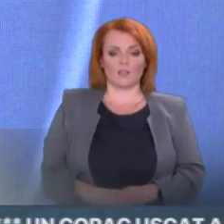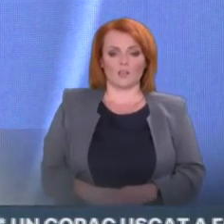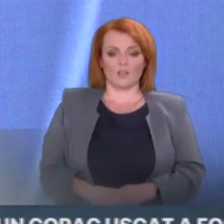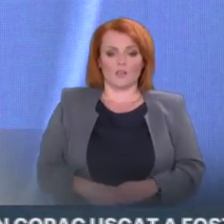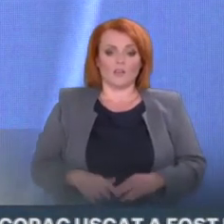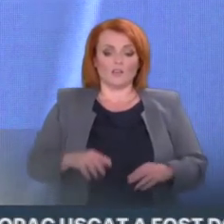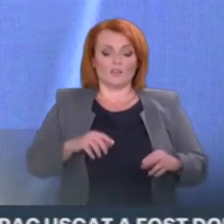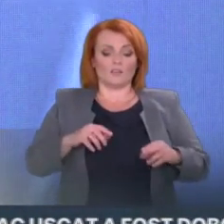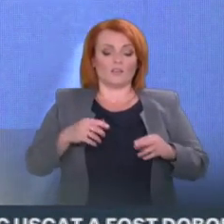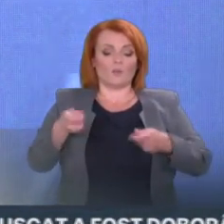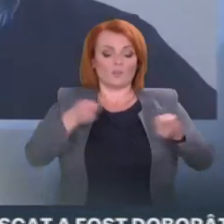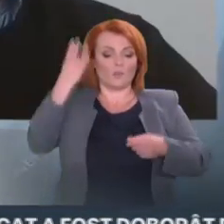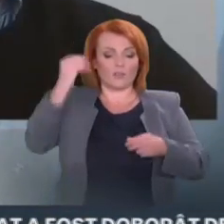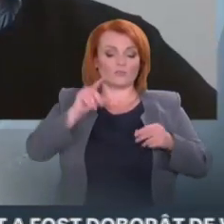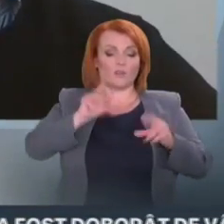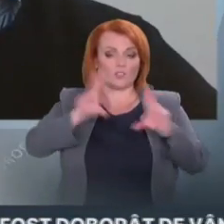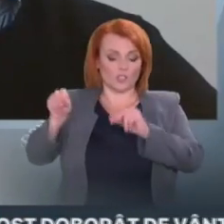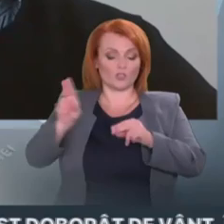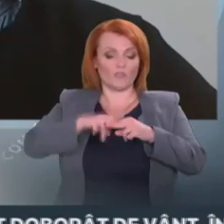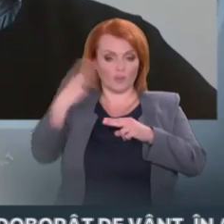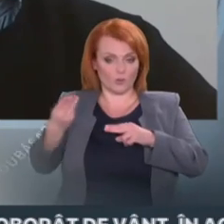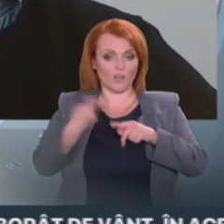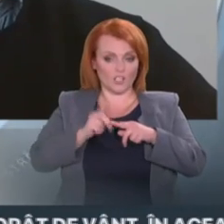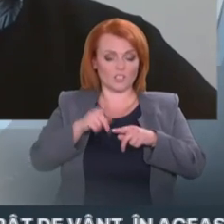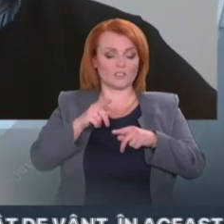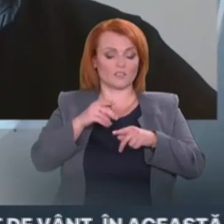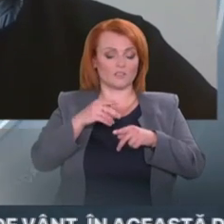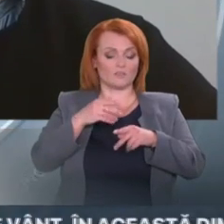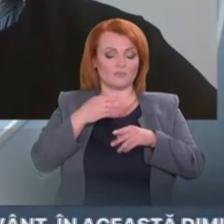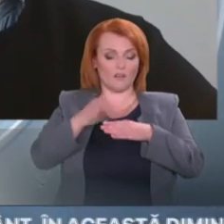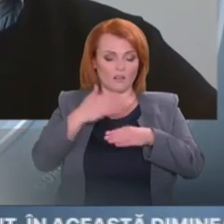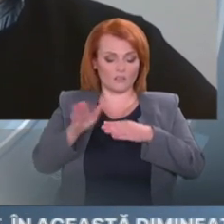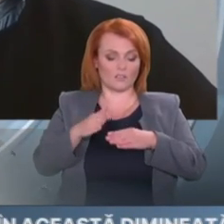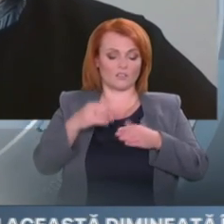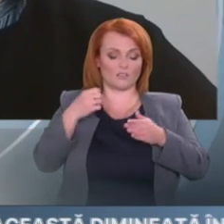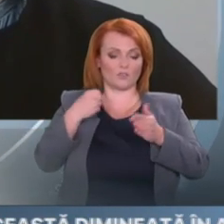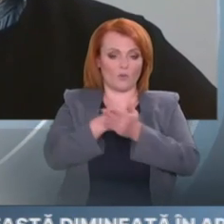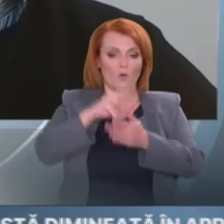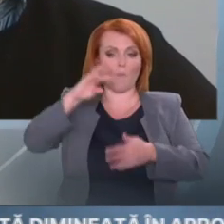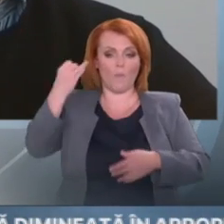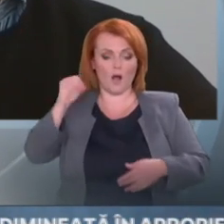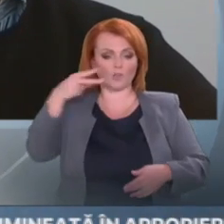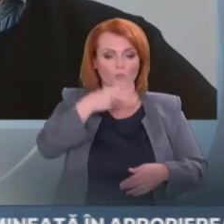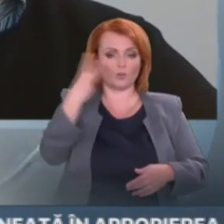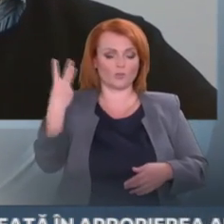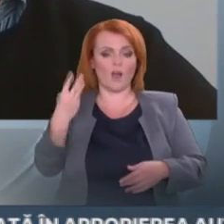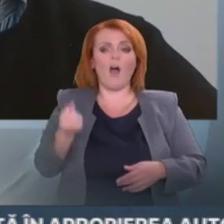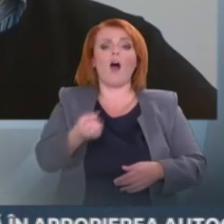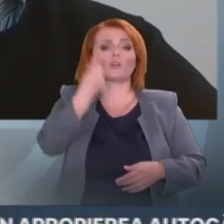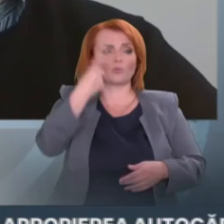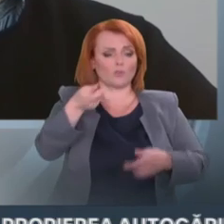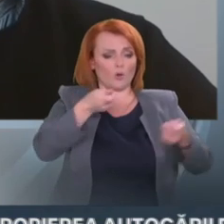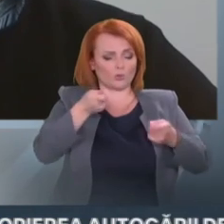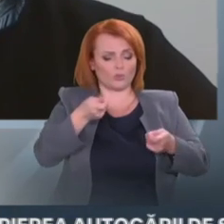luna mai 2023. De unde va lua acești bani și dacă nu ar putea urma noi